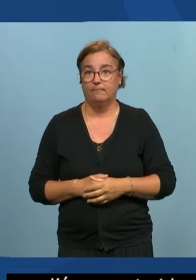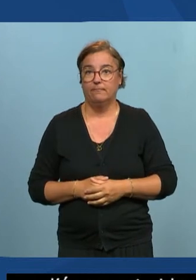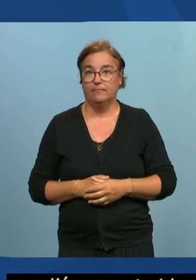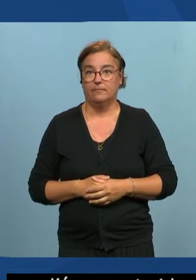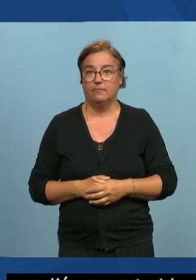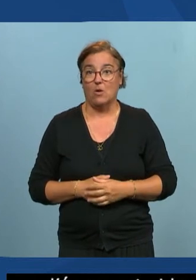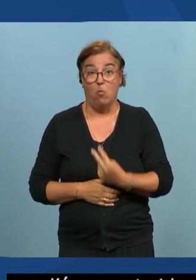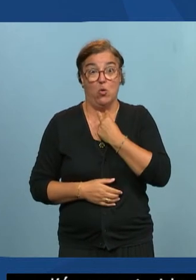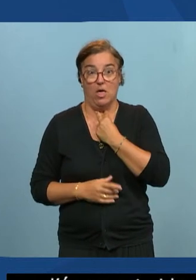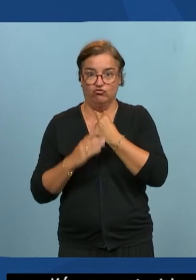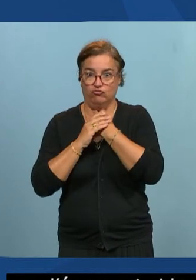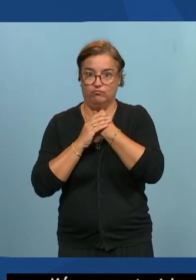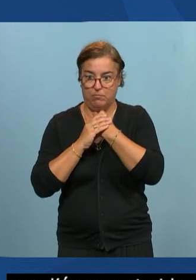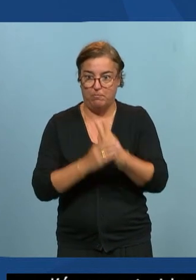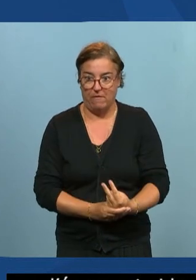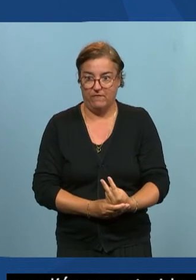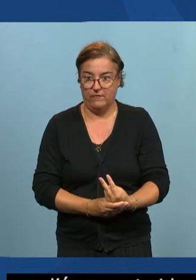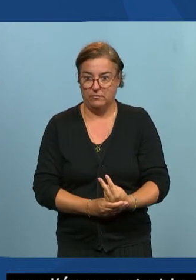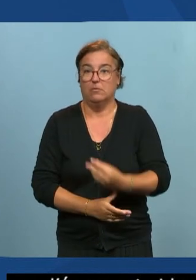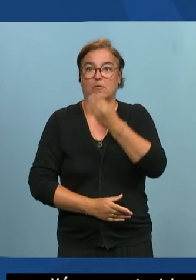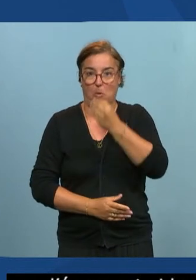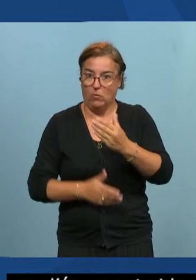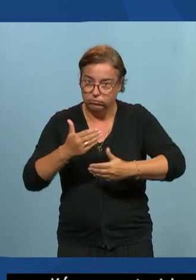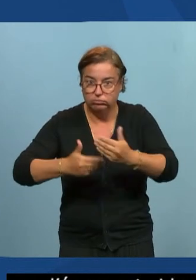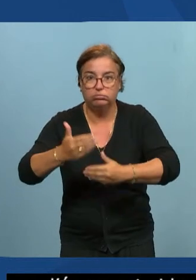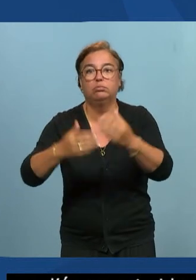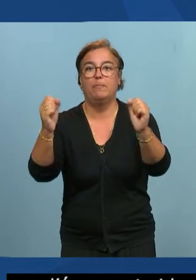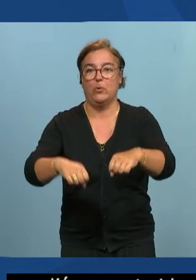'expression